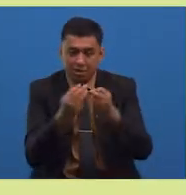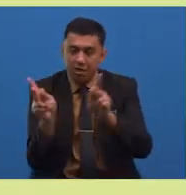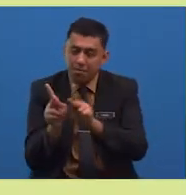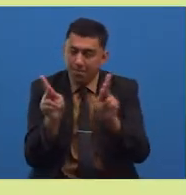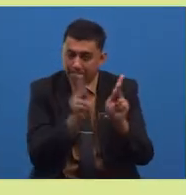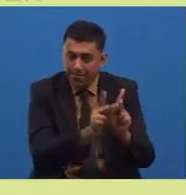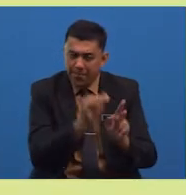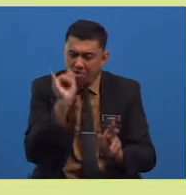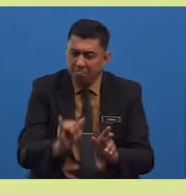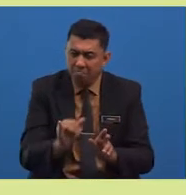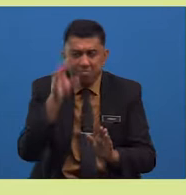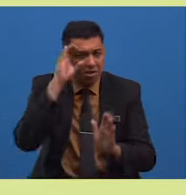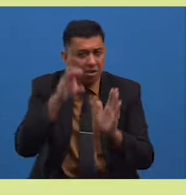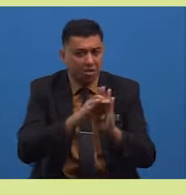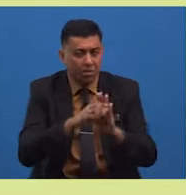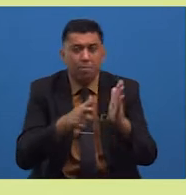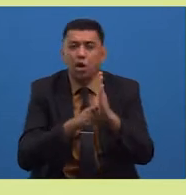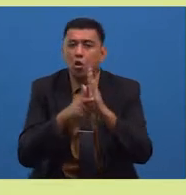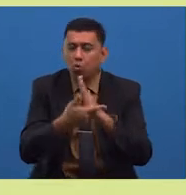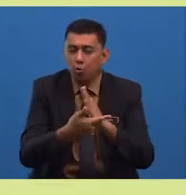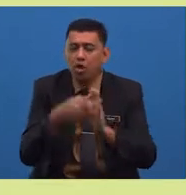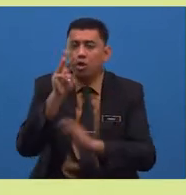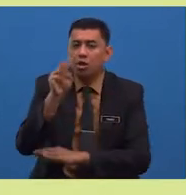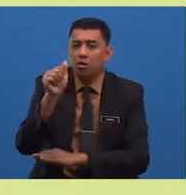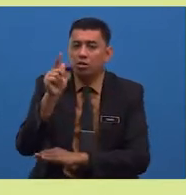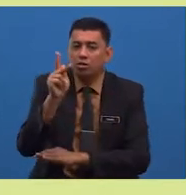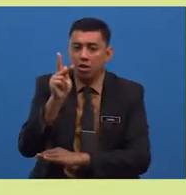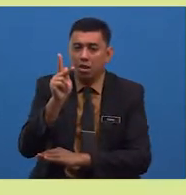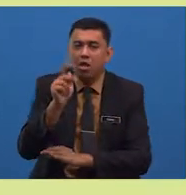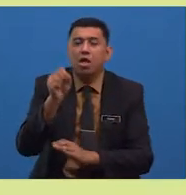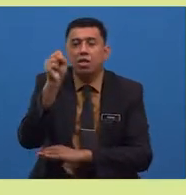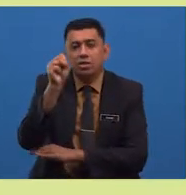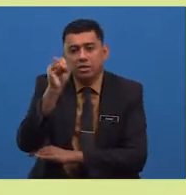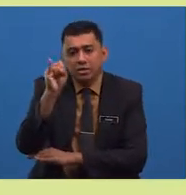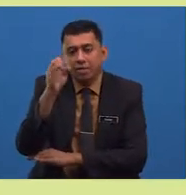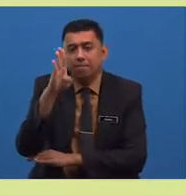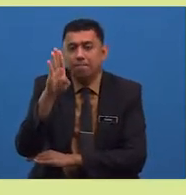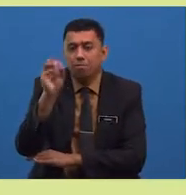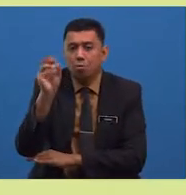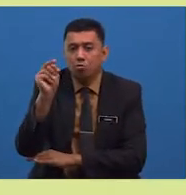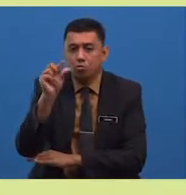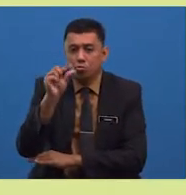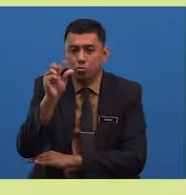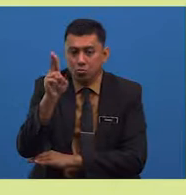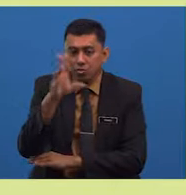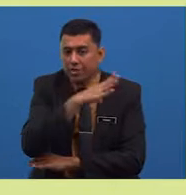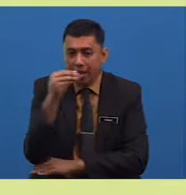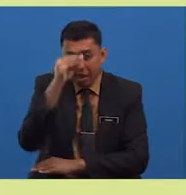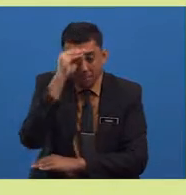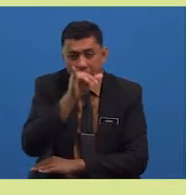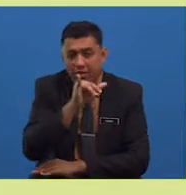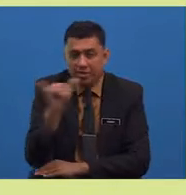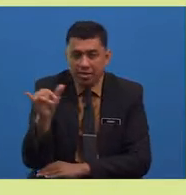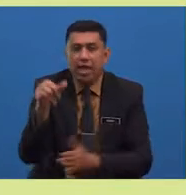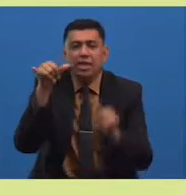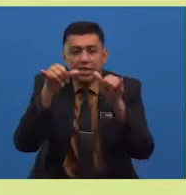kampung yang digambarkan melalui watak si bongsu dan abangnya tinggal di